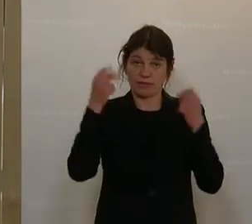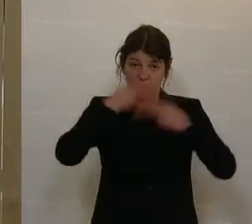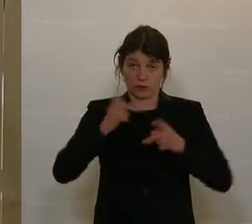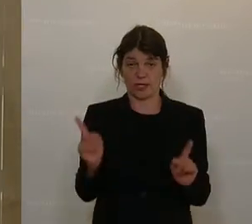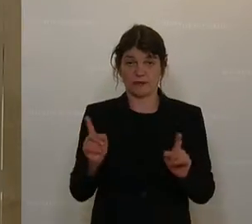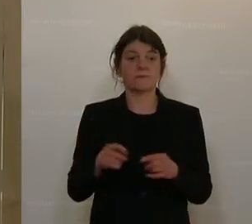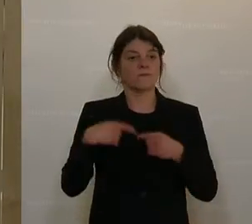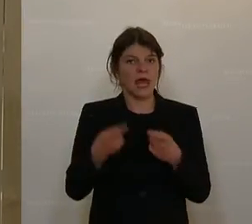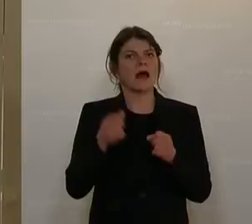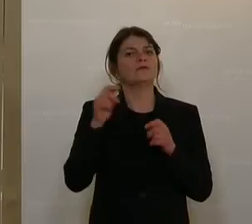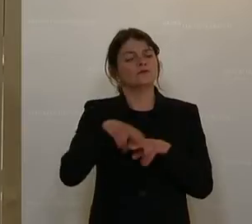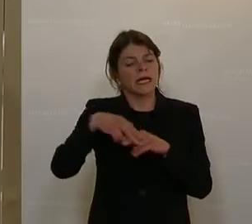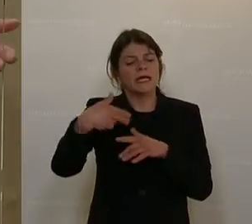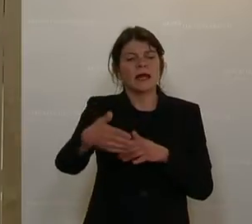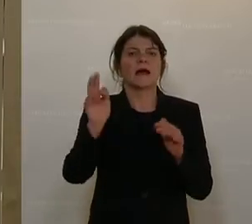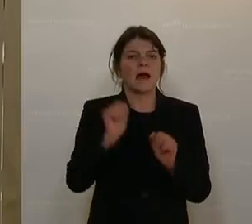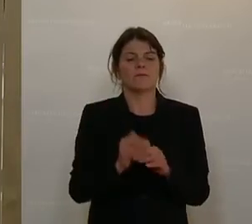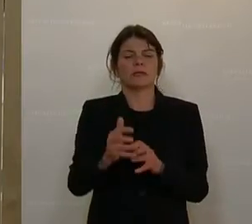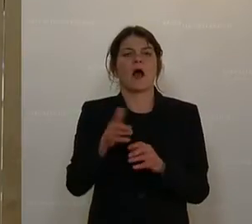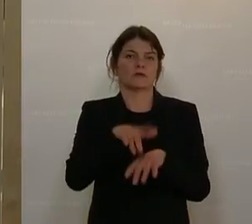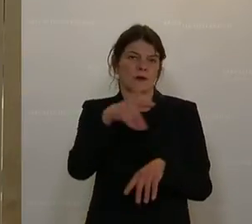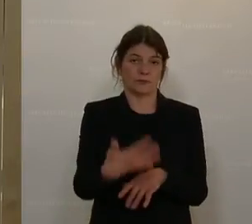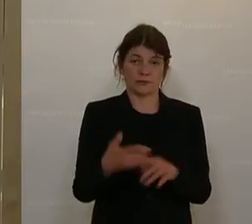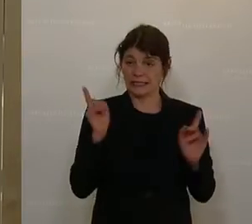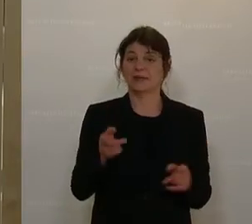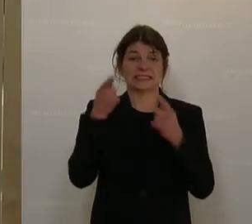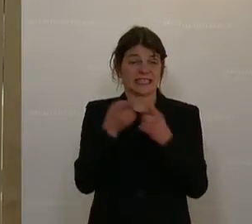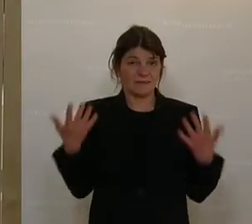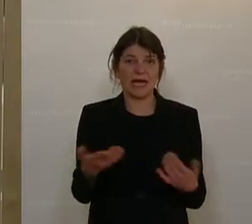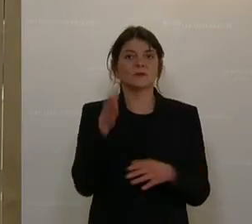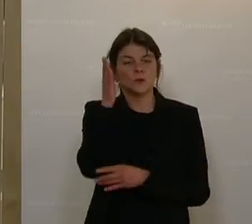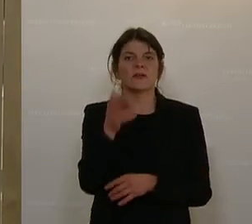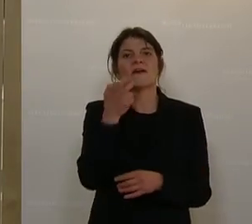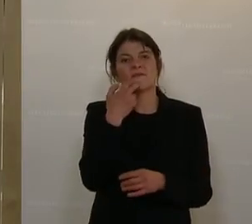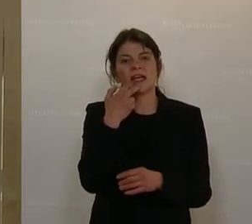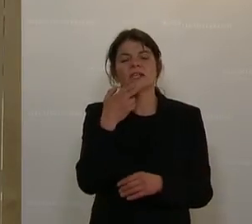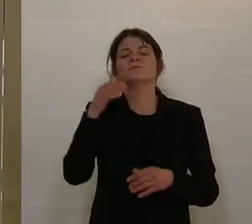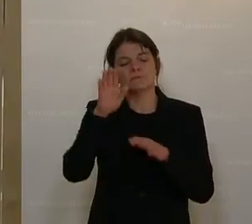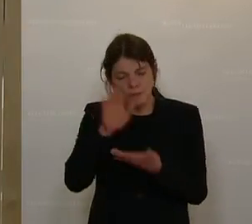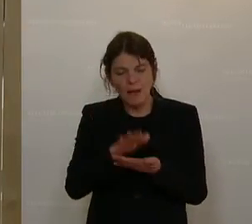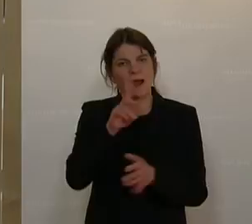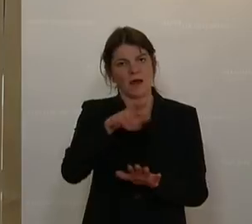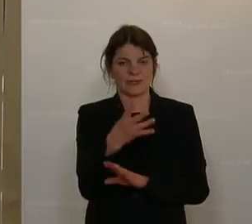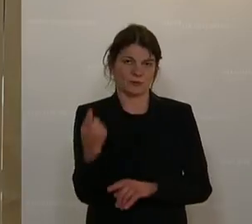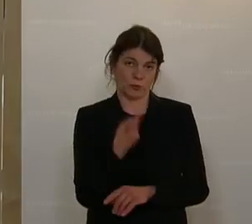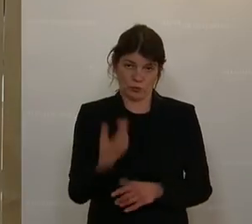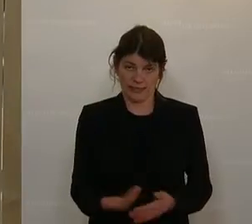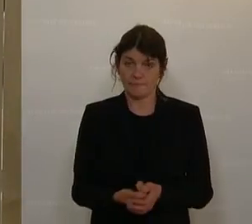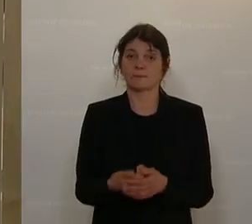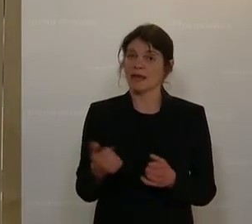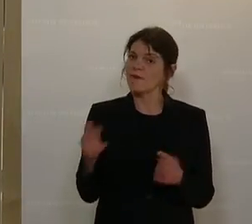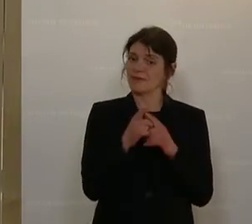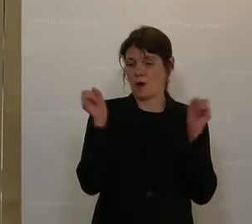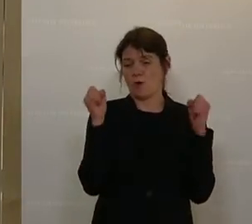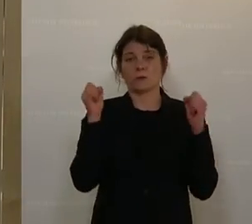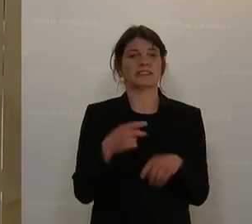weiteren Schritt dann auf 52, mit dem Ziel natürlich die 48 Stunden einzuhalten. Ich glaube, es ist wirklich ein Kompromiss,